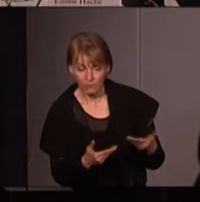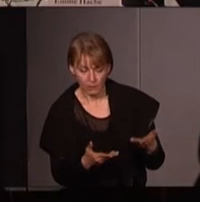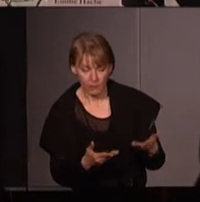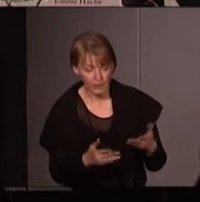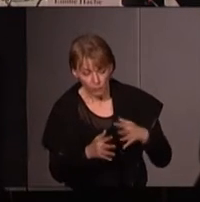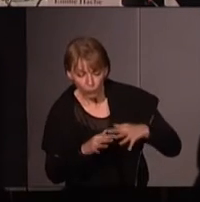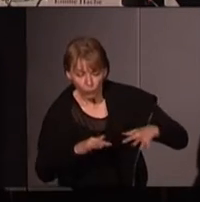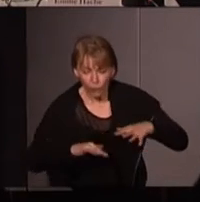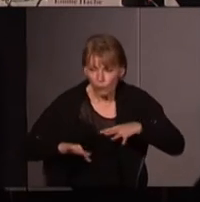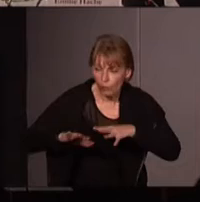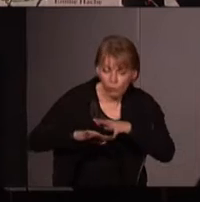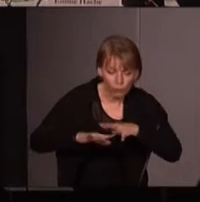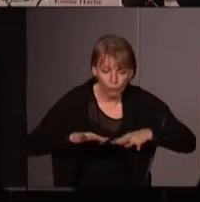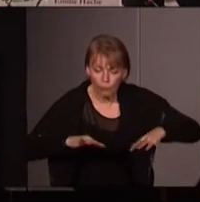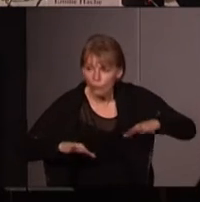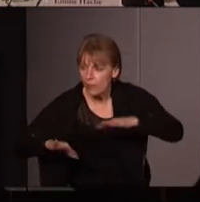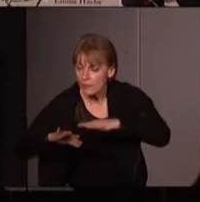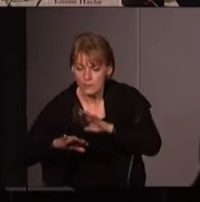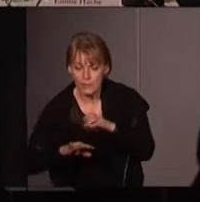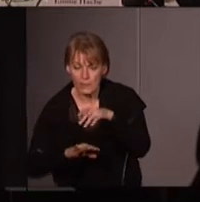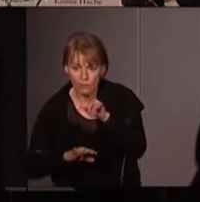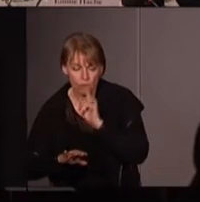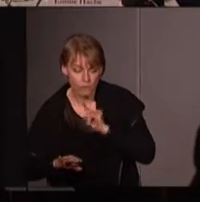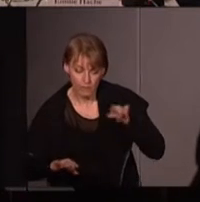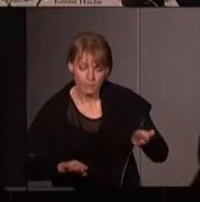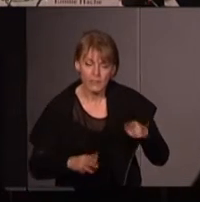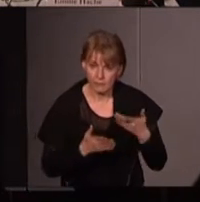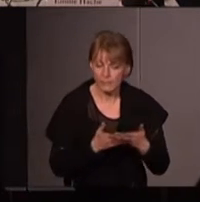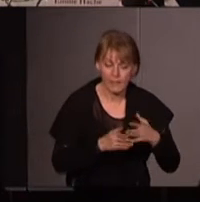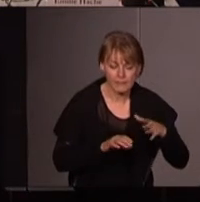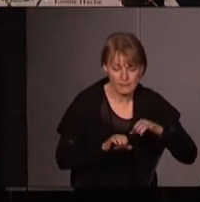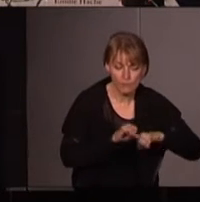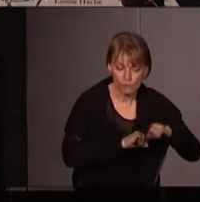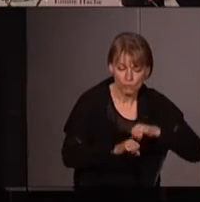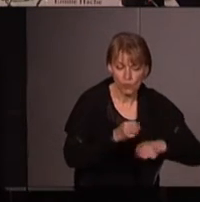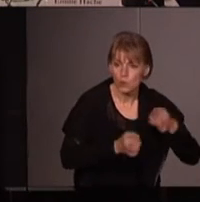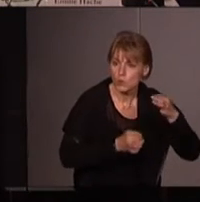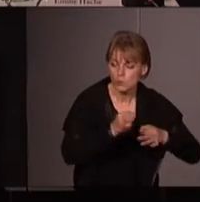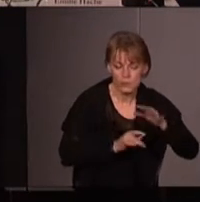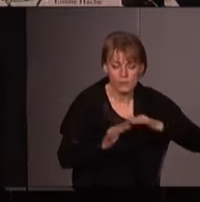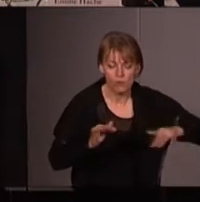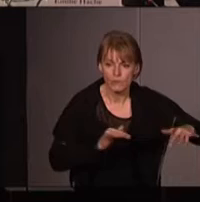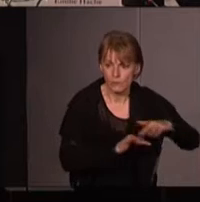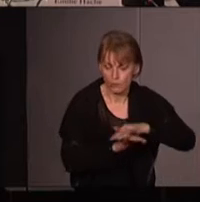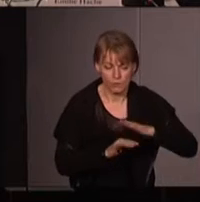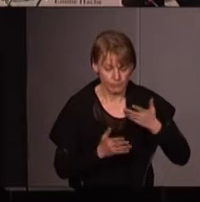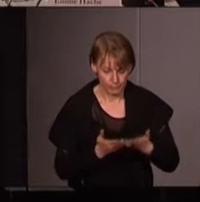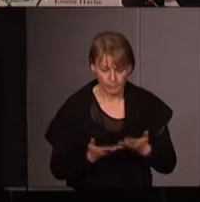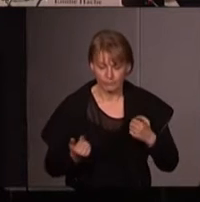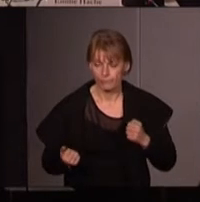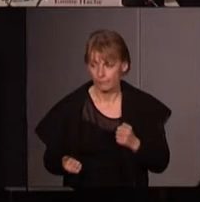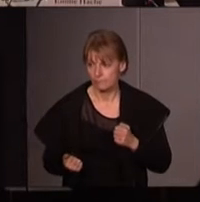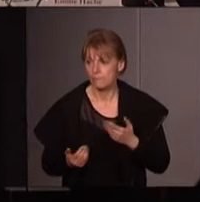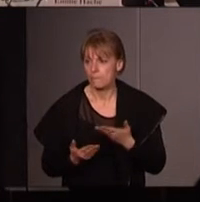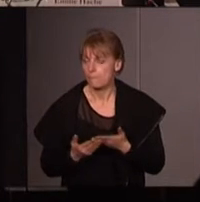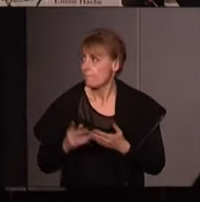évidemment croisé ce mouvement d'écoféministe qui est le mouvement de justice environnementale et j'ai été le chercher et je vais vous expliquer pourquoi je vous dis